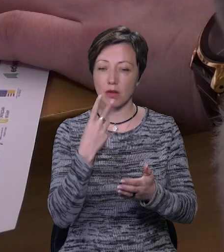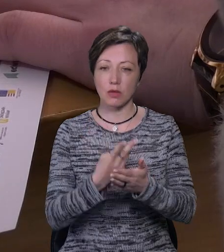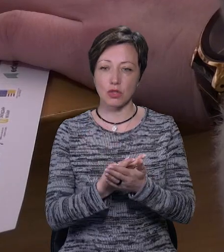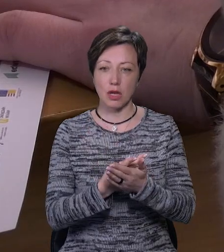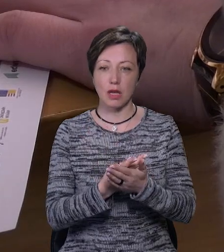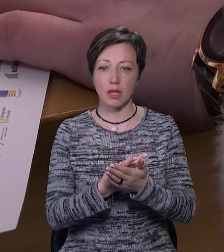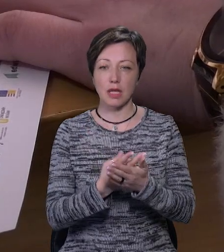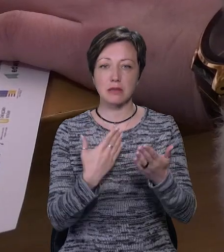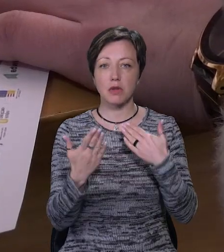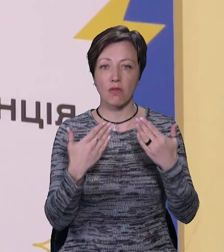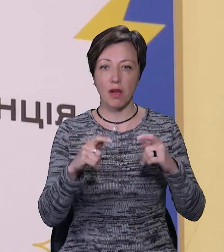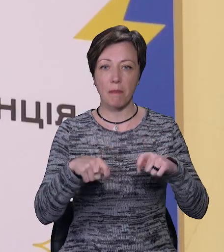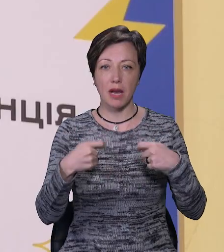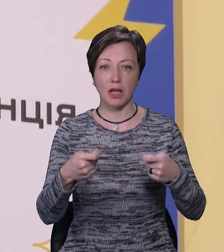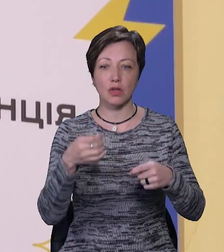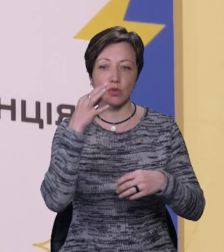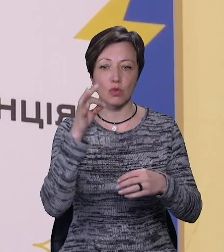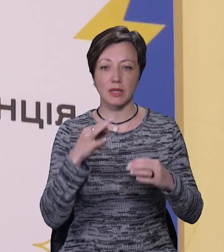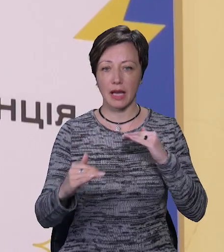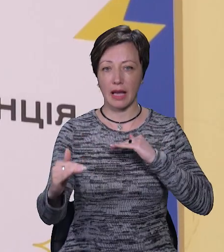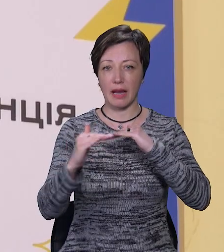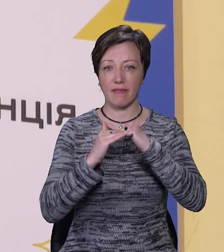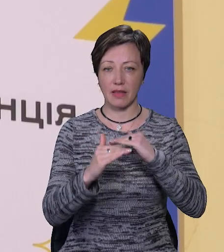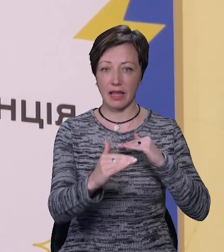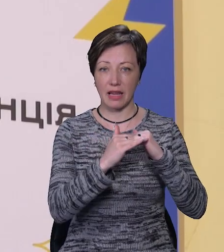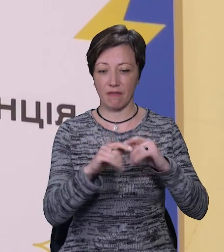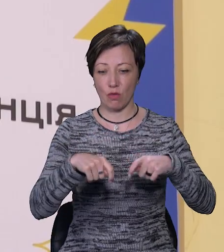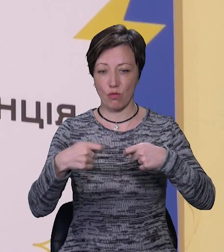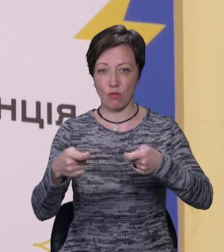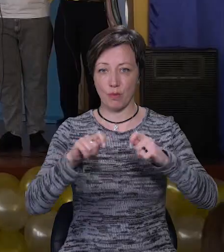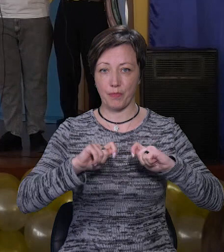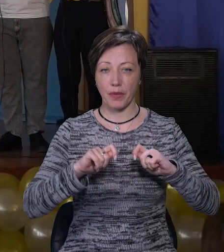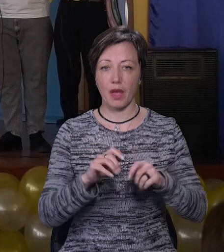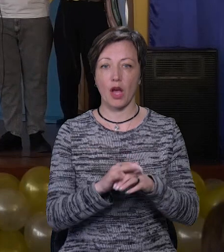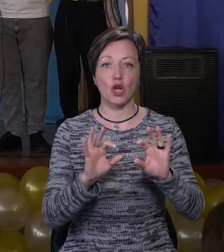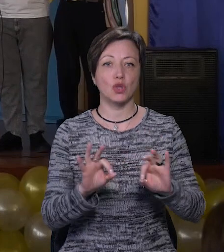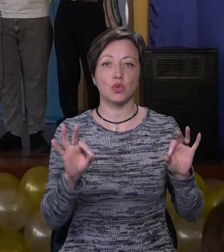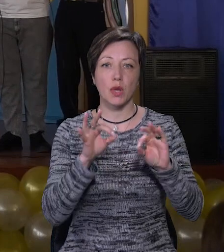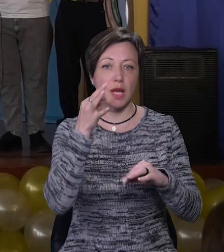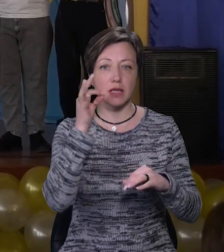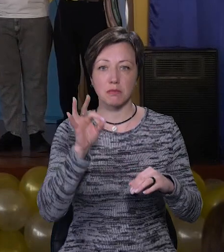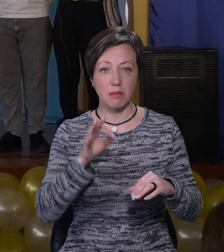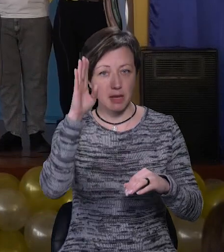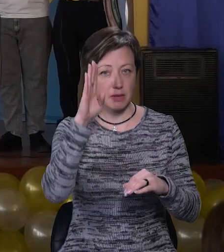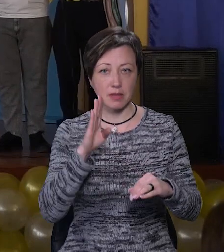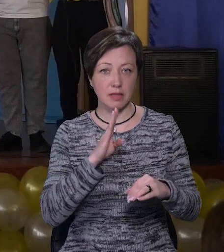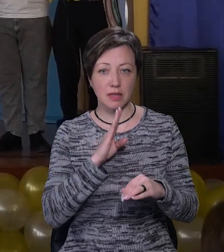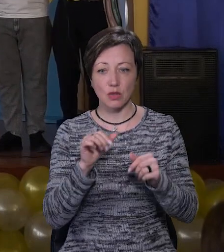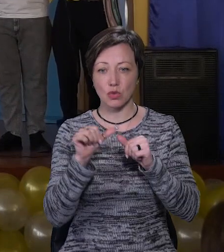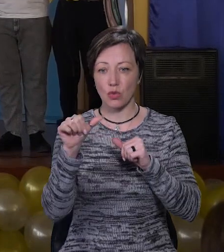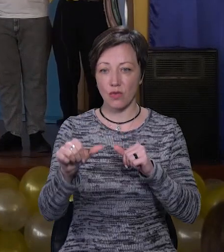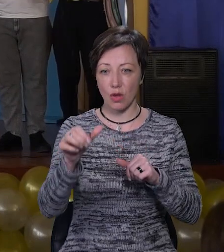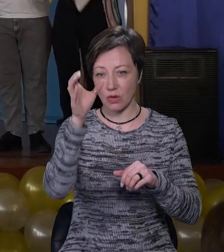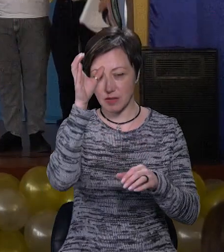спілкування і передачу досвіду рівний рівному. Адже жоден експерт чи експертка, яка є зовні